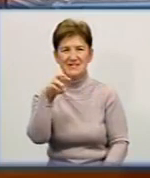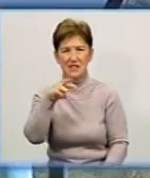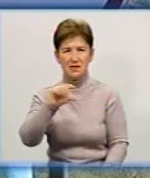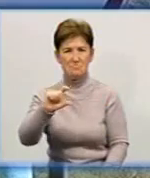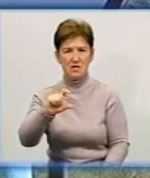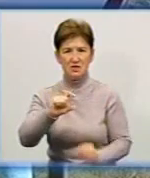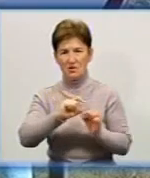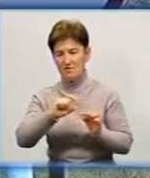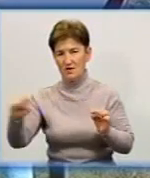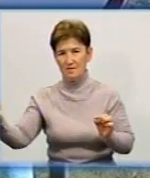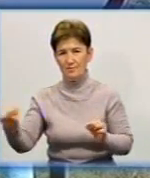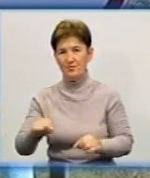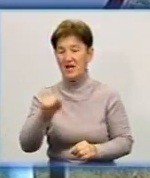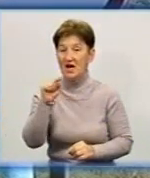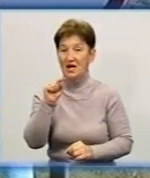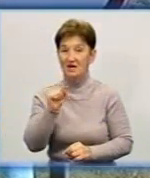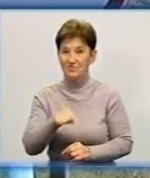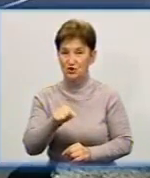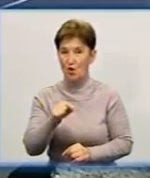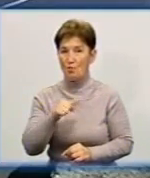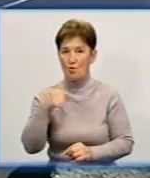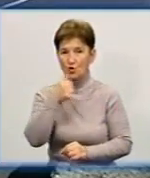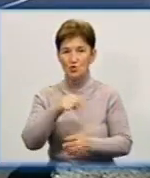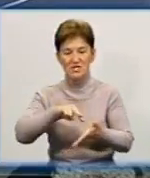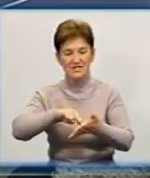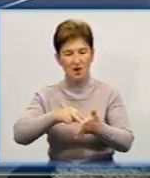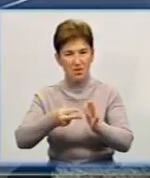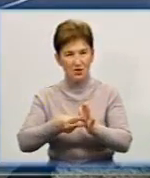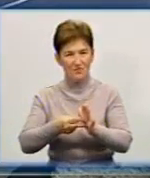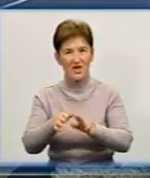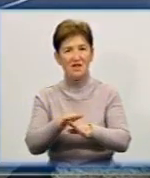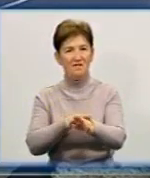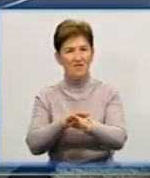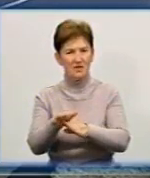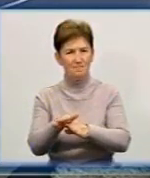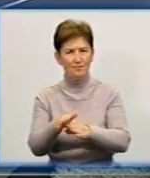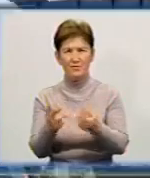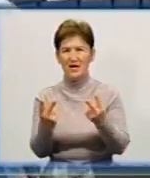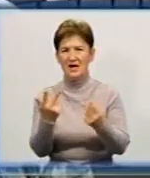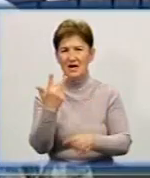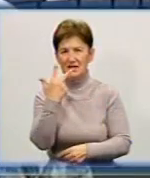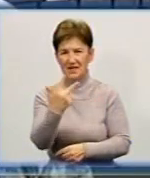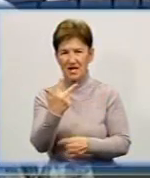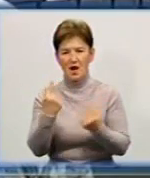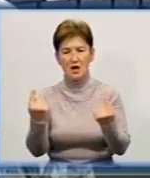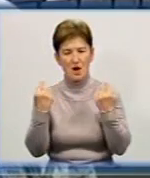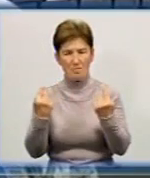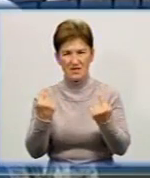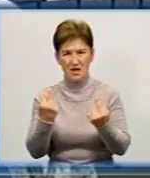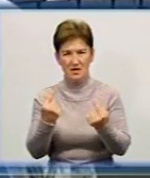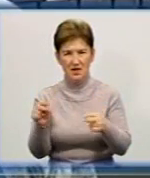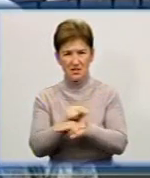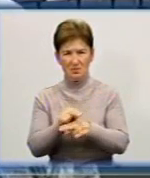робимо. В цьому році ми запланували виконати три капітальні ремонти. Це не дешевше,